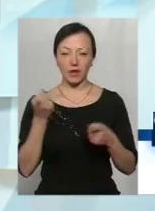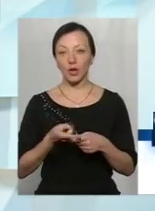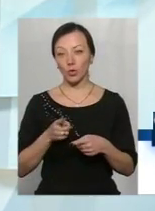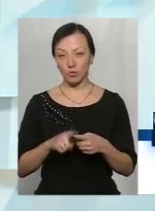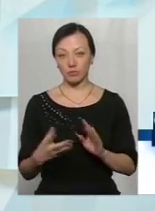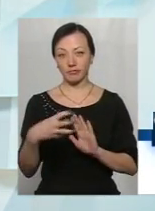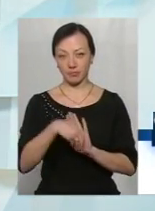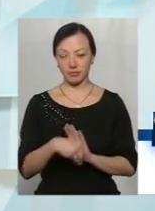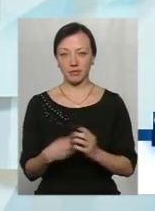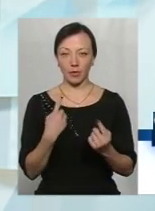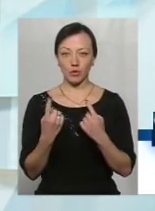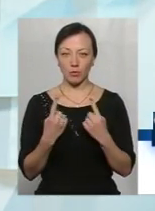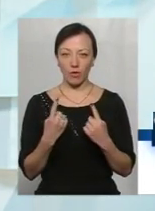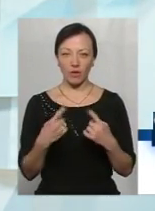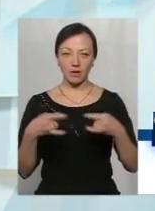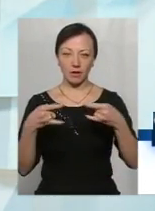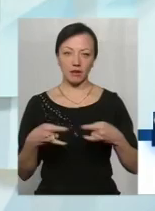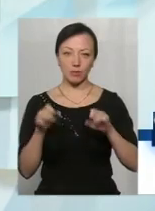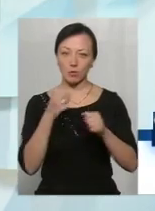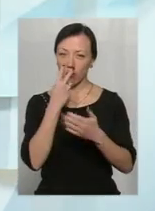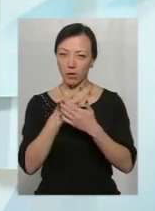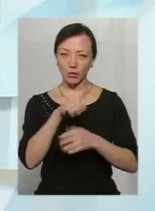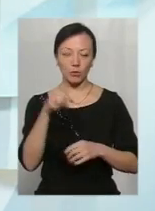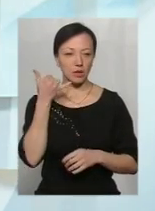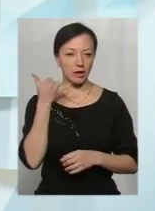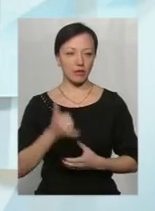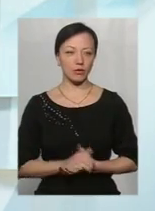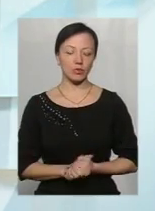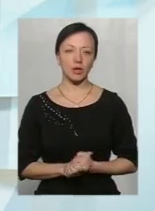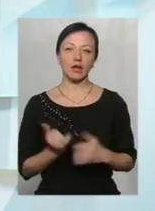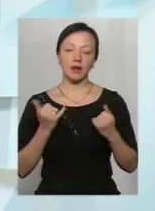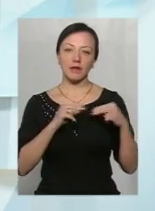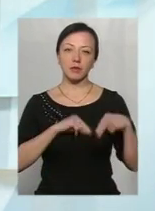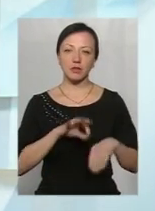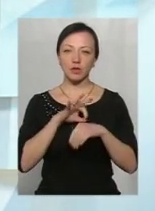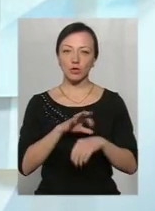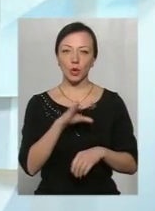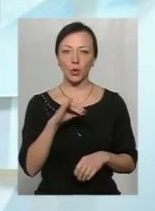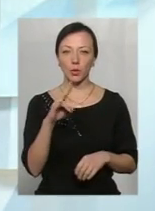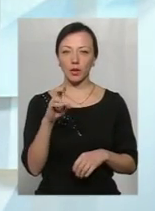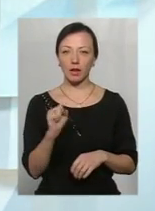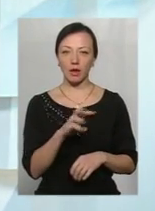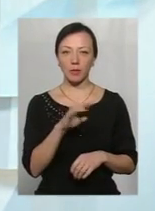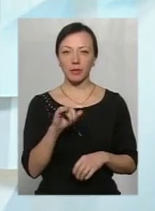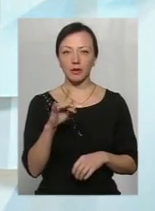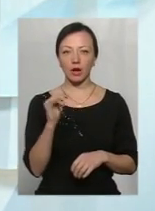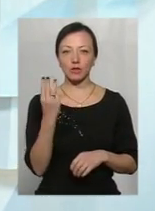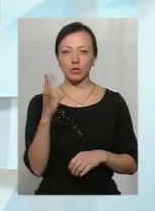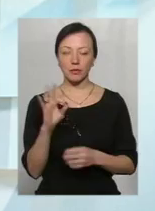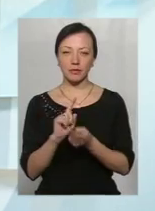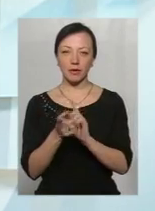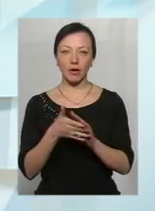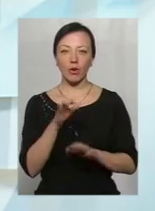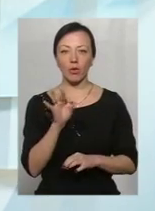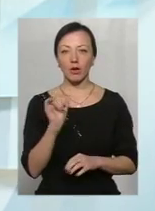долучайтесь до розмови. На екранах зможете побачити номер телефону. У студії працює для вас ведуча юна мітрашка і сурдопереклад Ольга